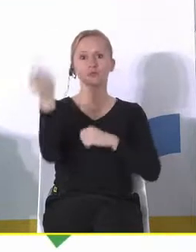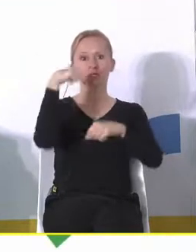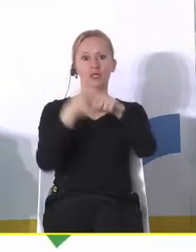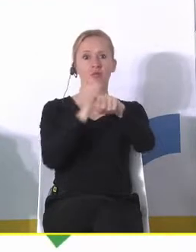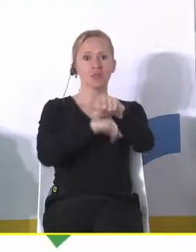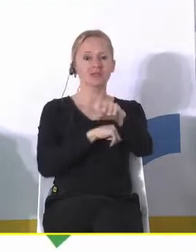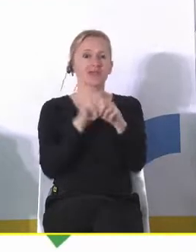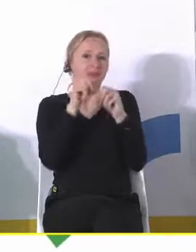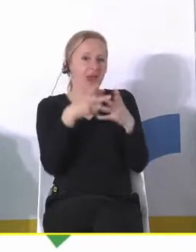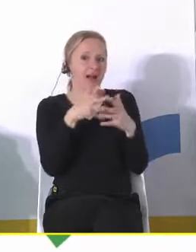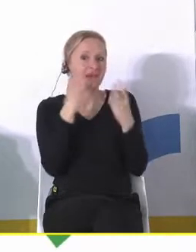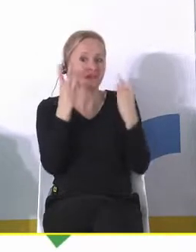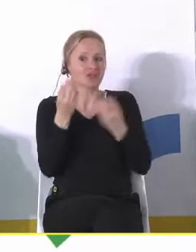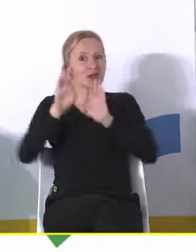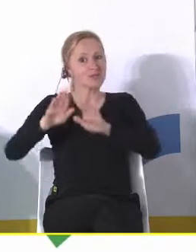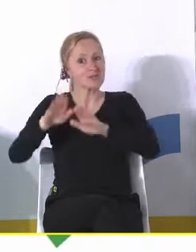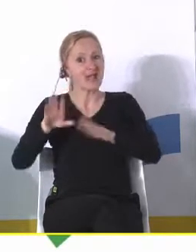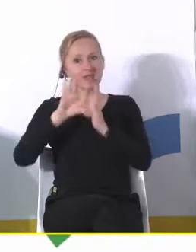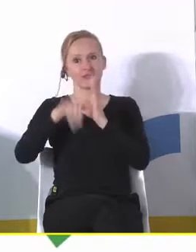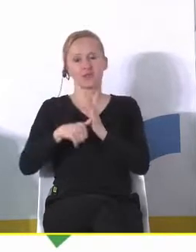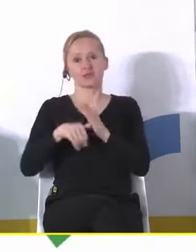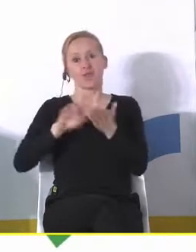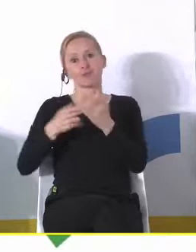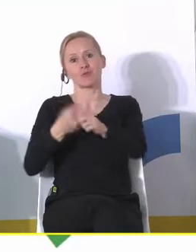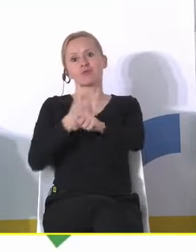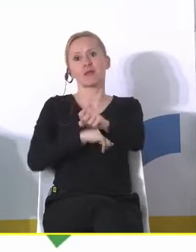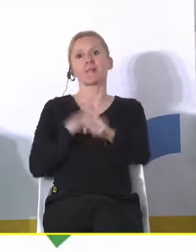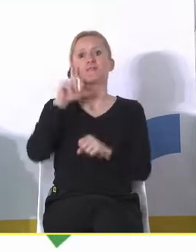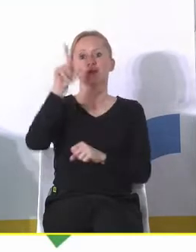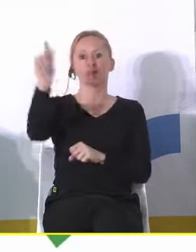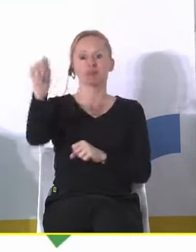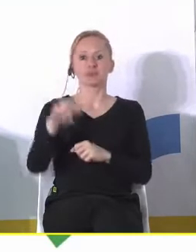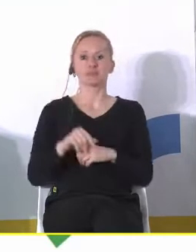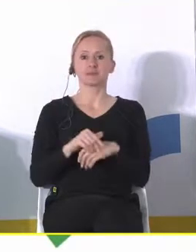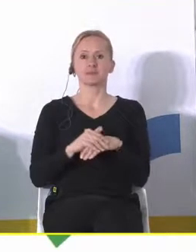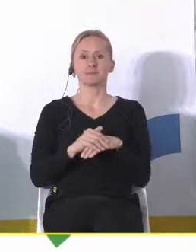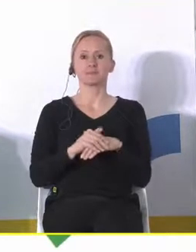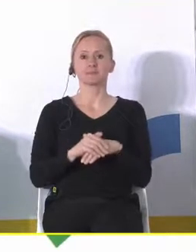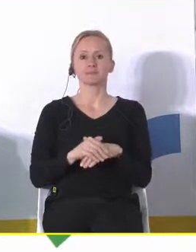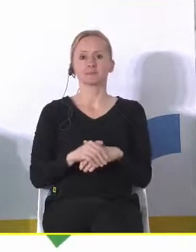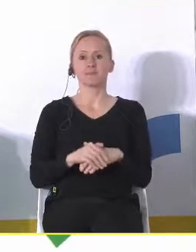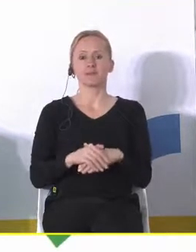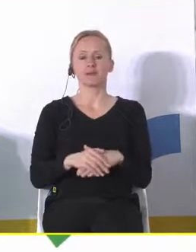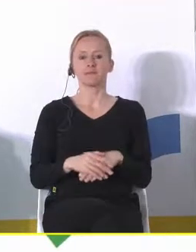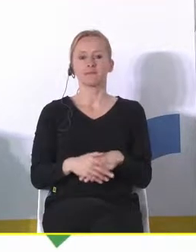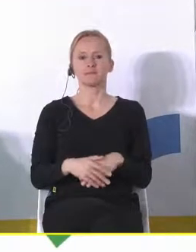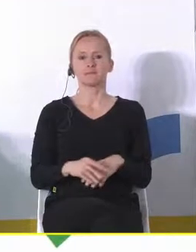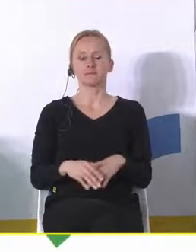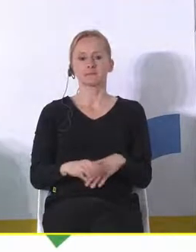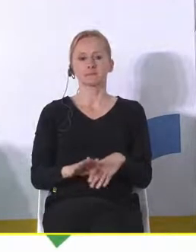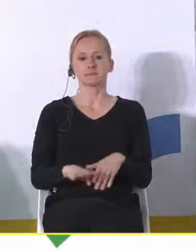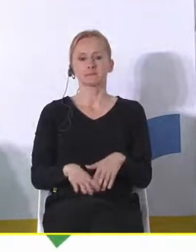przyciągnięcie to jest jedno, ale utrzymanie tych ludzi, tak, w mieście to jest w długiej perspektywie druga rzecz. Dziękuję bardzo. Pan doktor Szwarc.